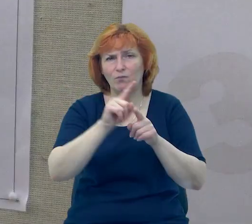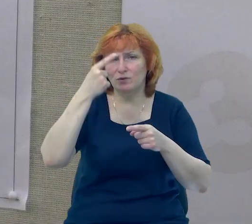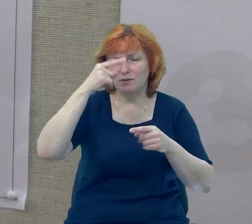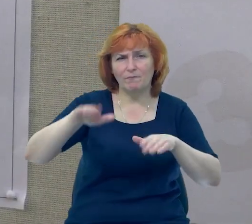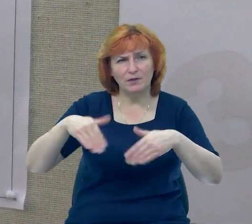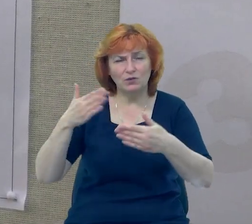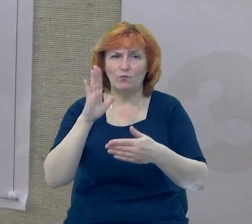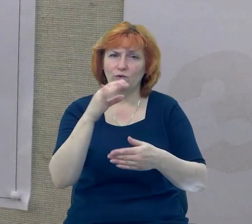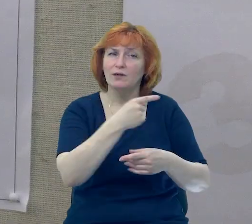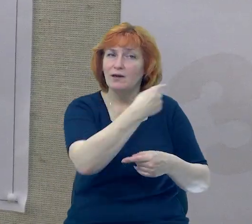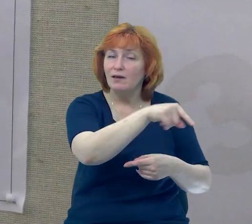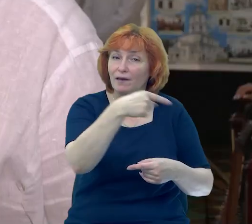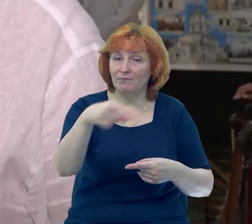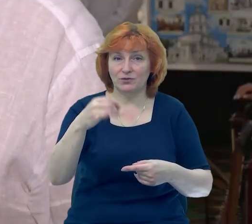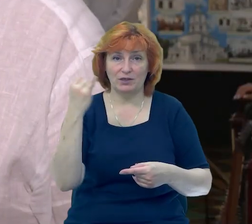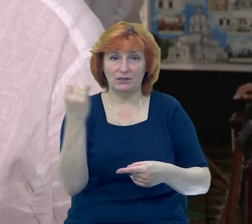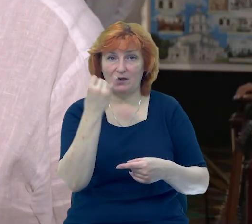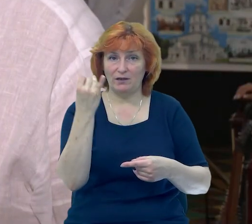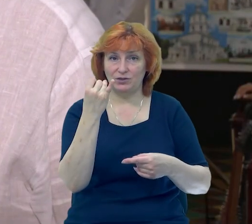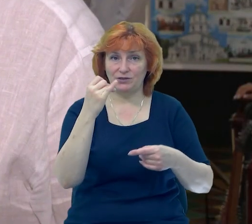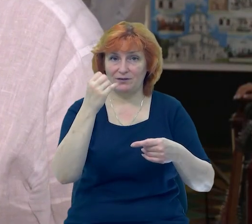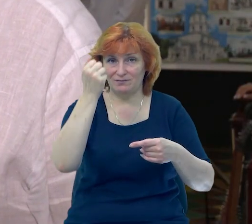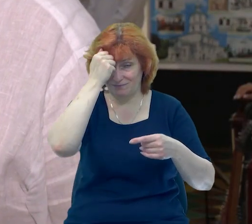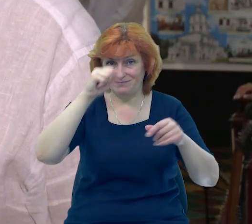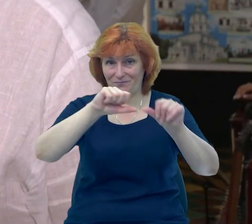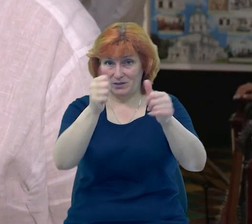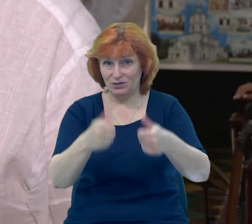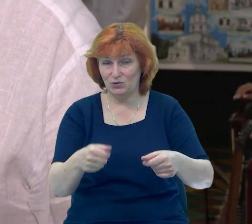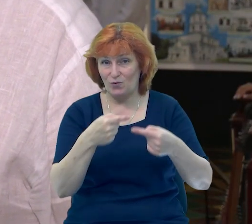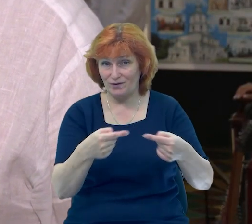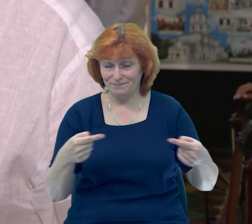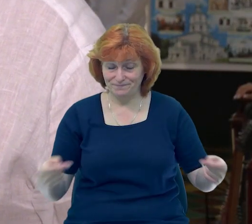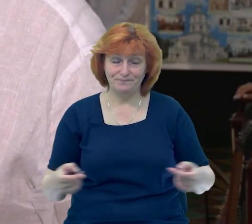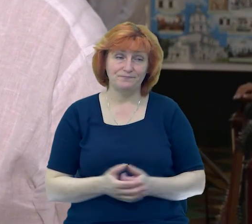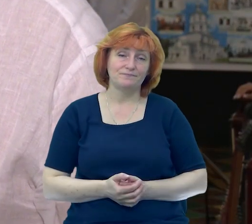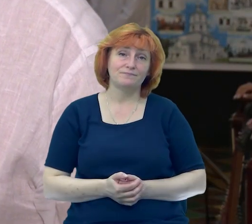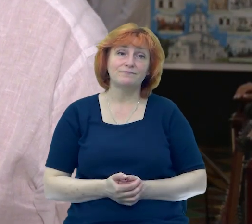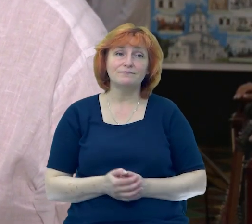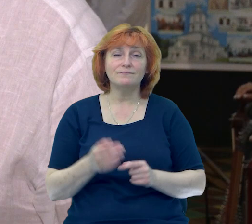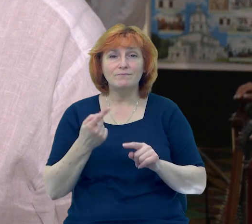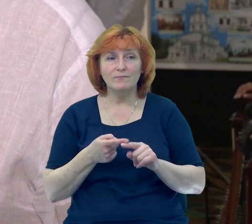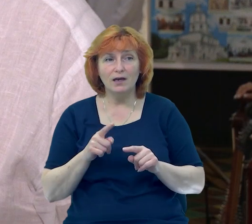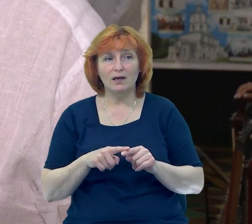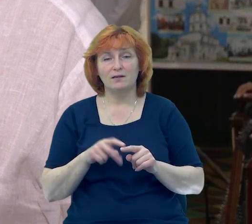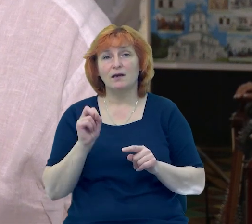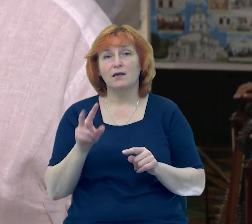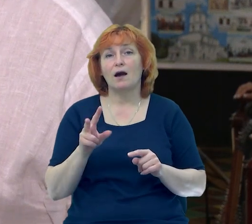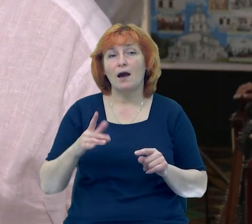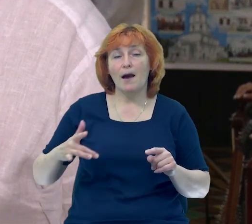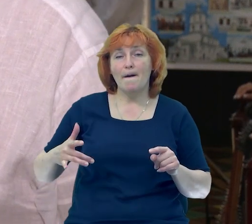базі інших історичних пам'яток Чернігова. Слідуюча частина цього проєкту – це печерна пошта